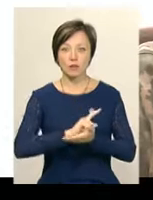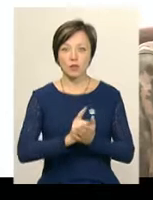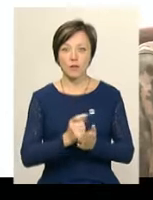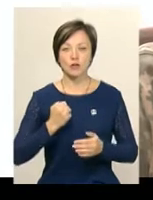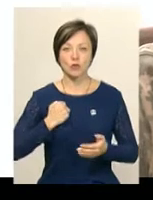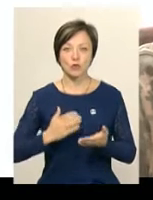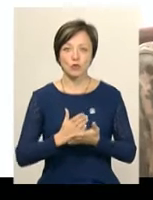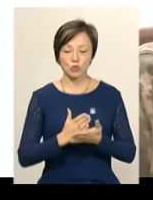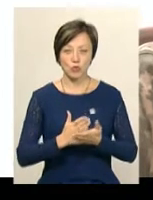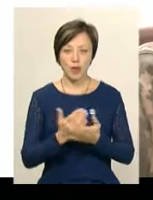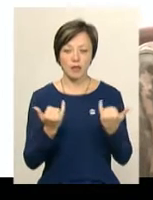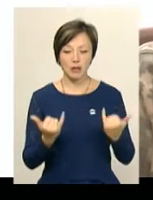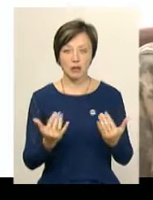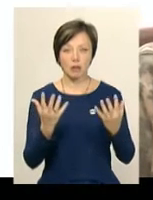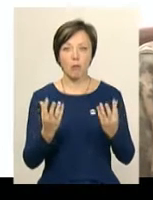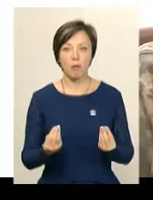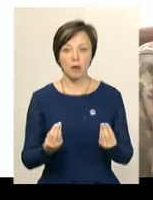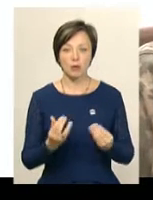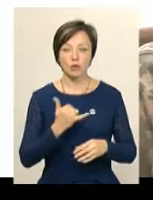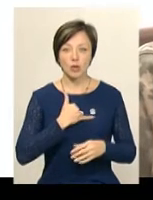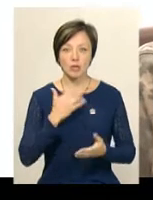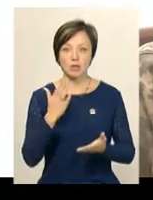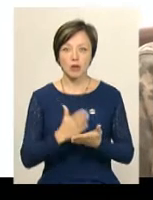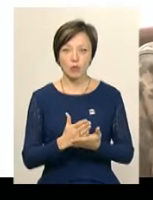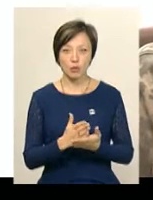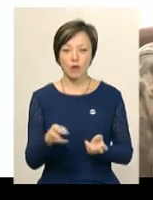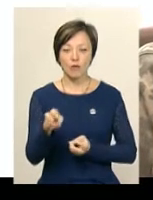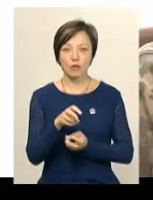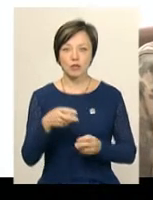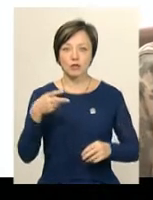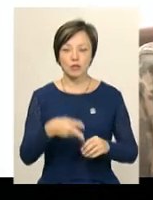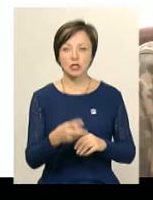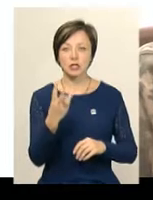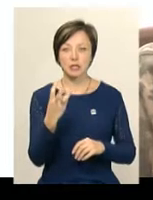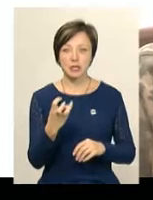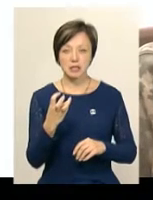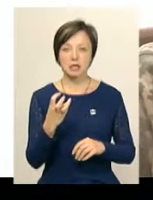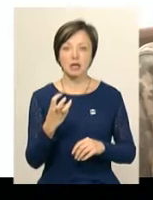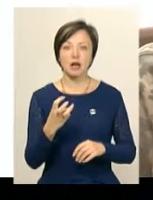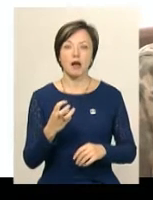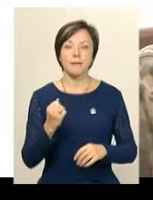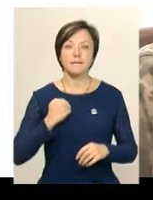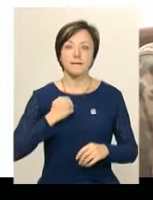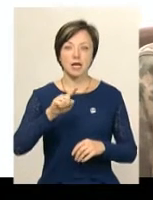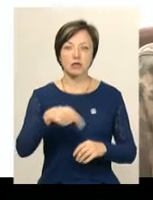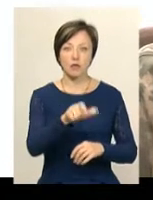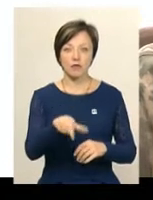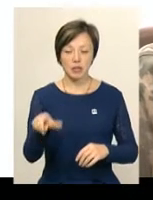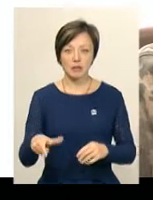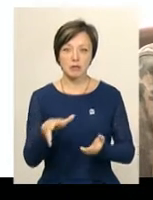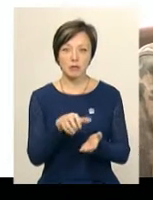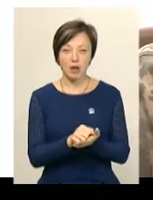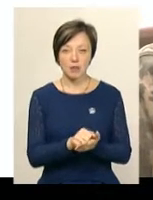військову службу. На даний момент в нас знаходиться у розшуку 2300 призовників, якими